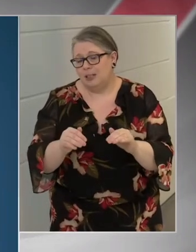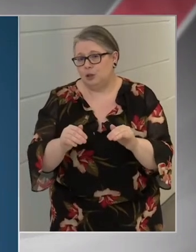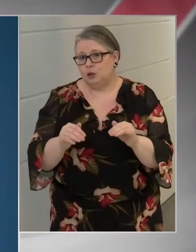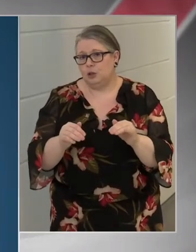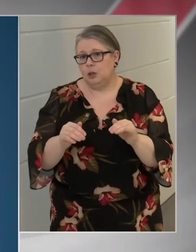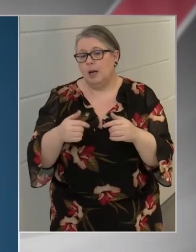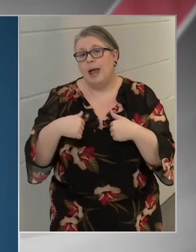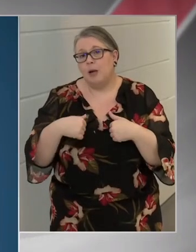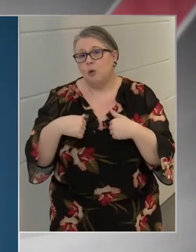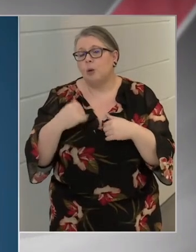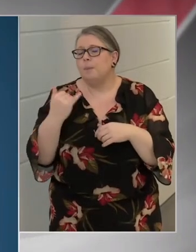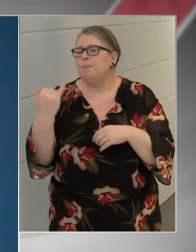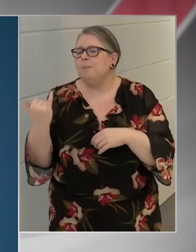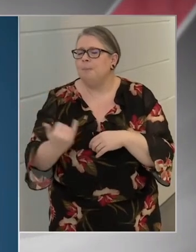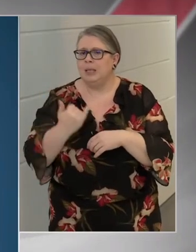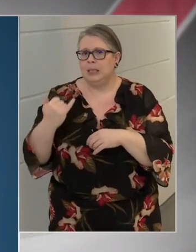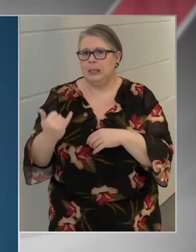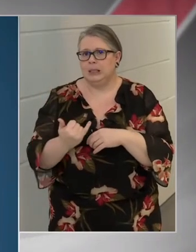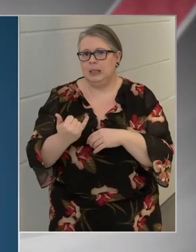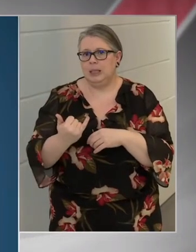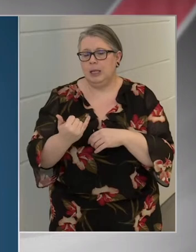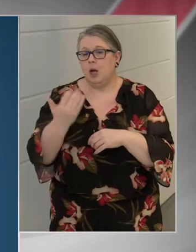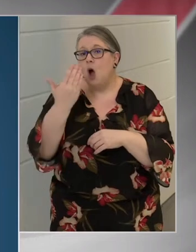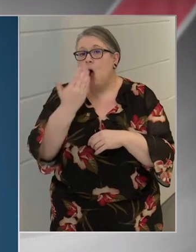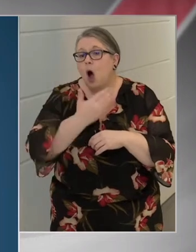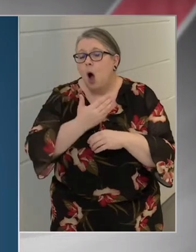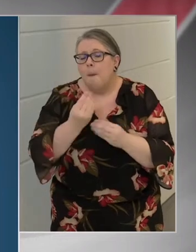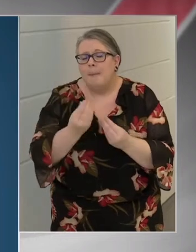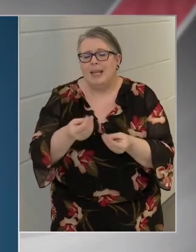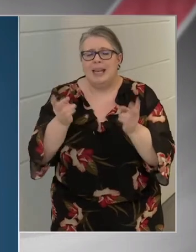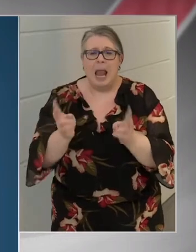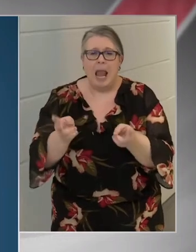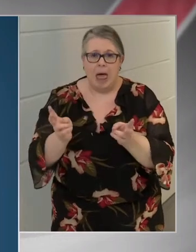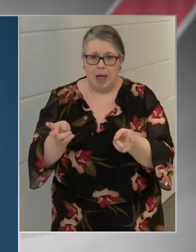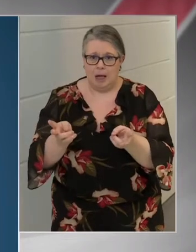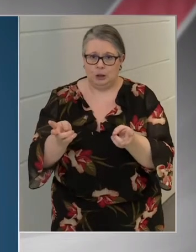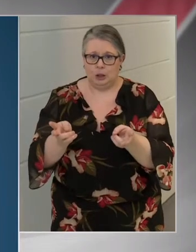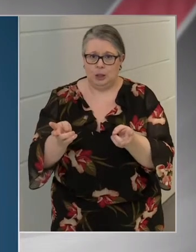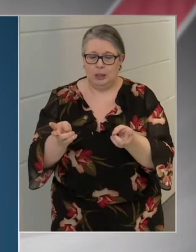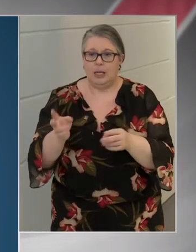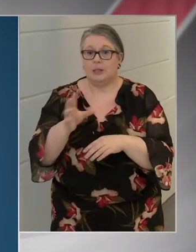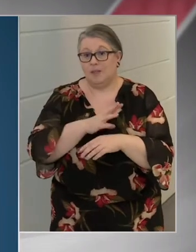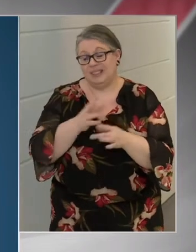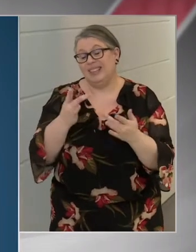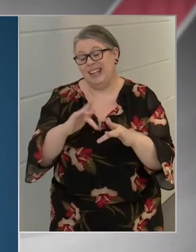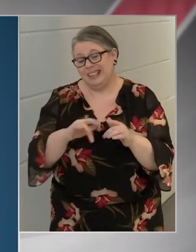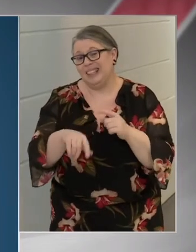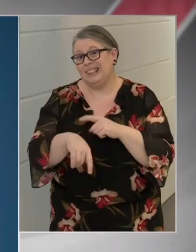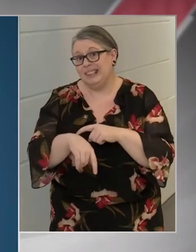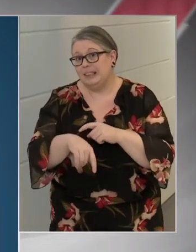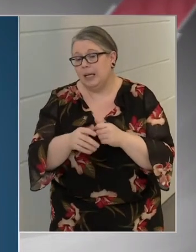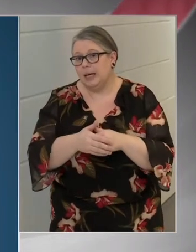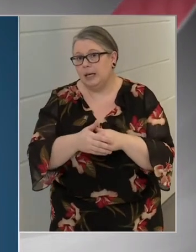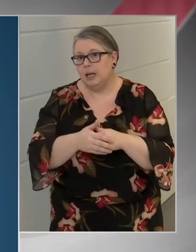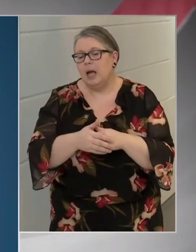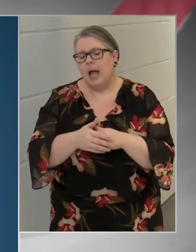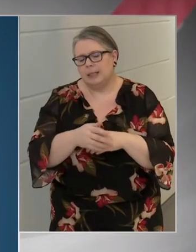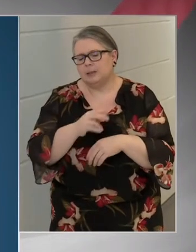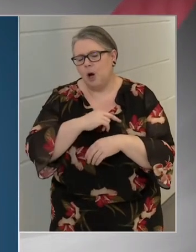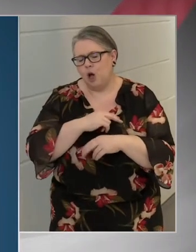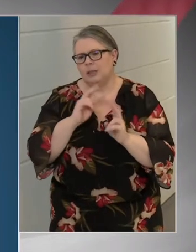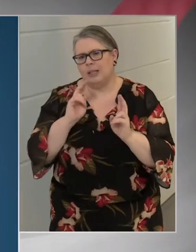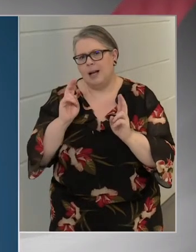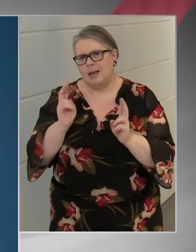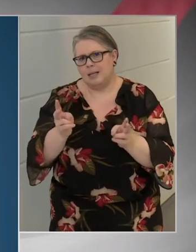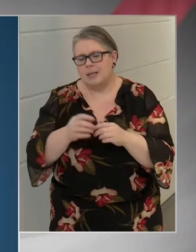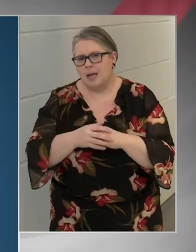nekünk mindenkor, amennyire csak ez lehetséges egy veszélyhelyzetben, szavatolnunk kell,